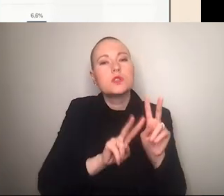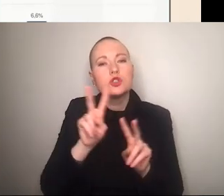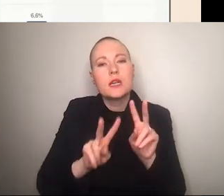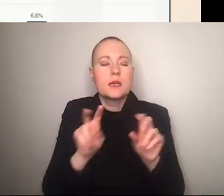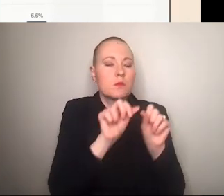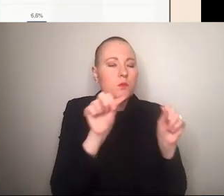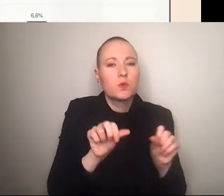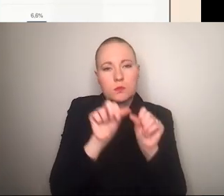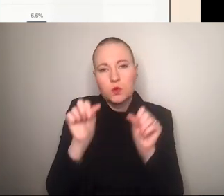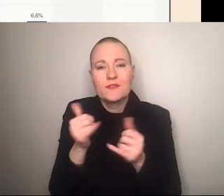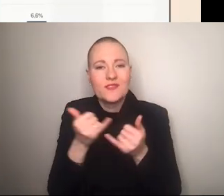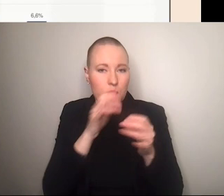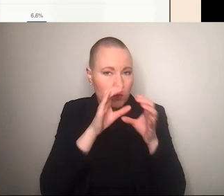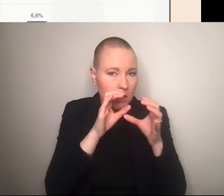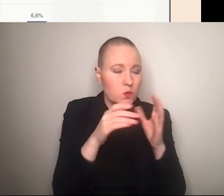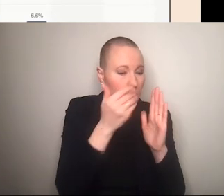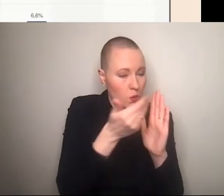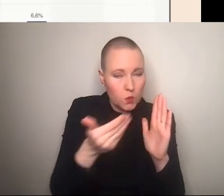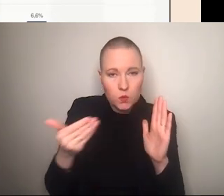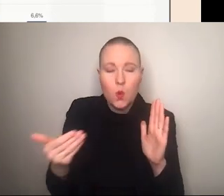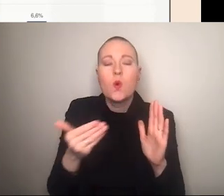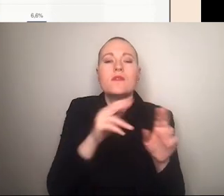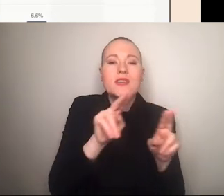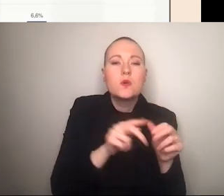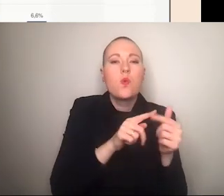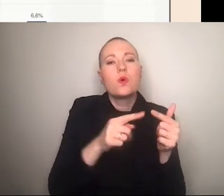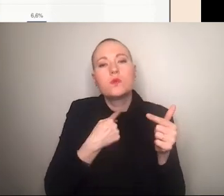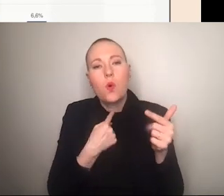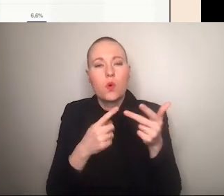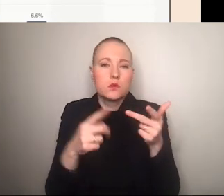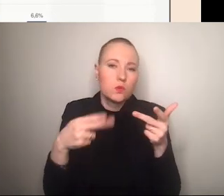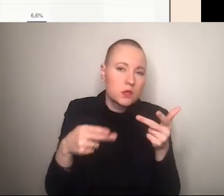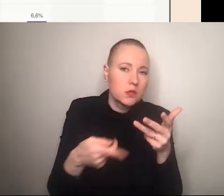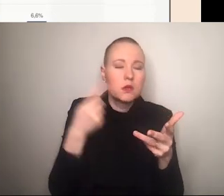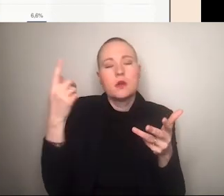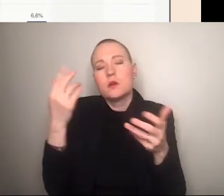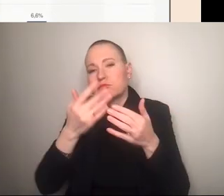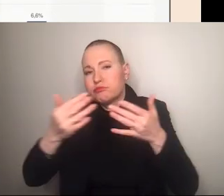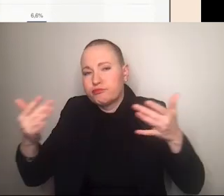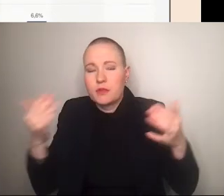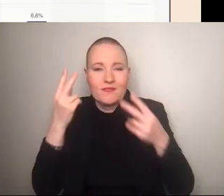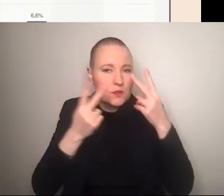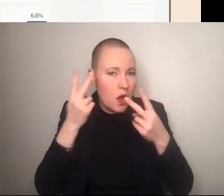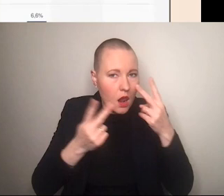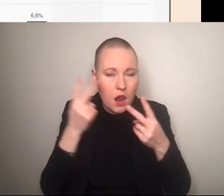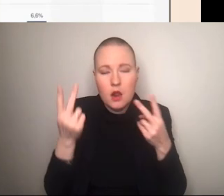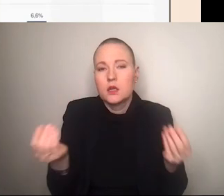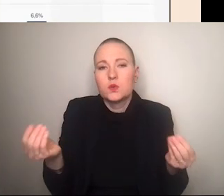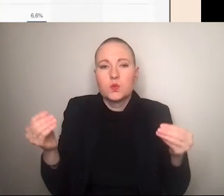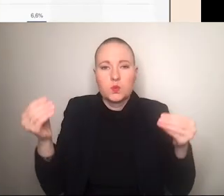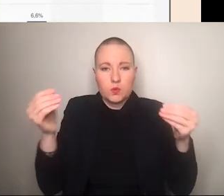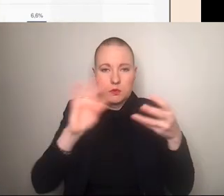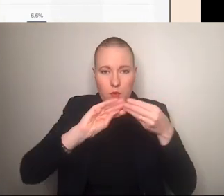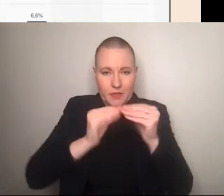kommunikation durch die eben dann bedeutung hergestellt wird also wir haben audio elemente visuelle elemente der arbeit also